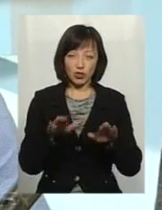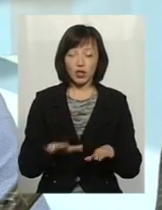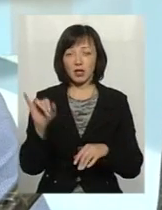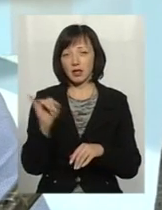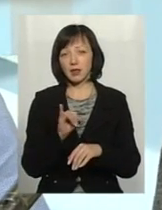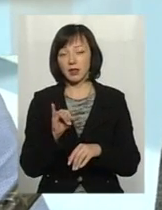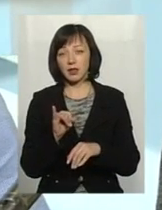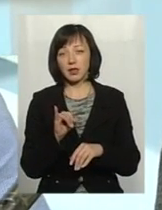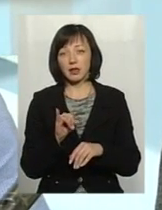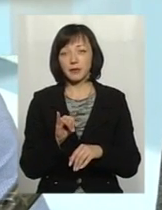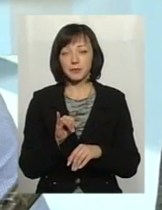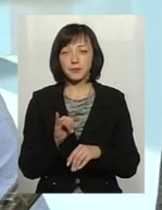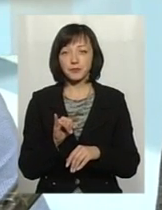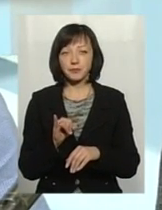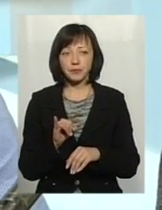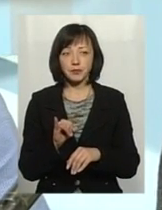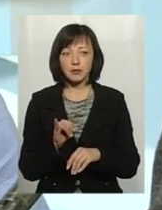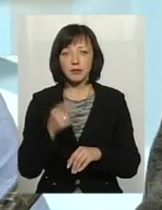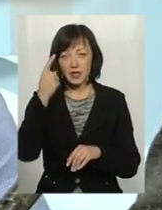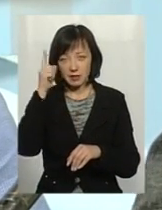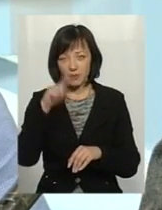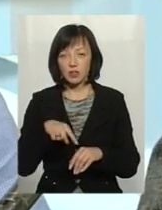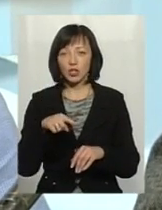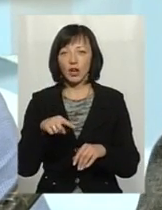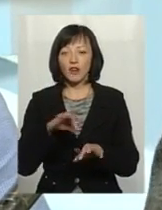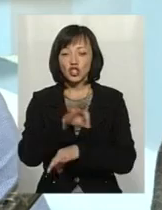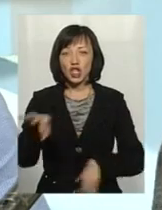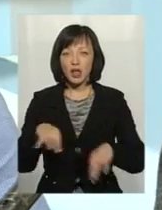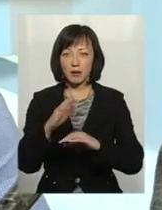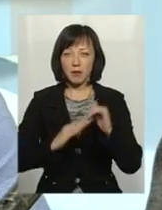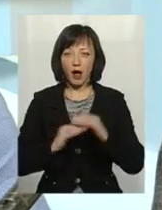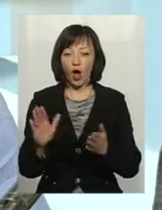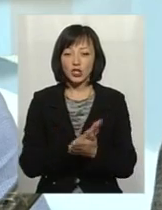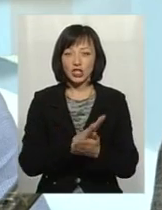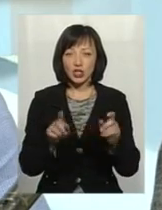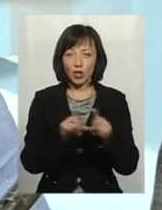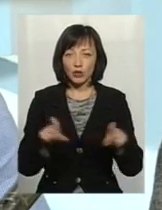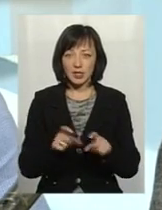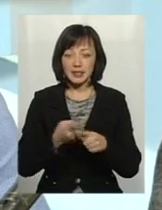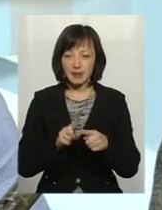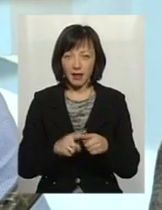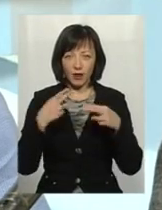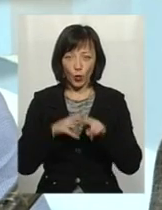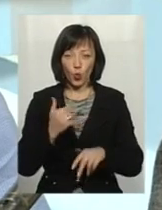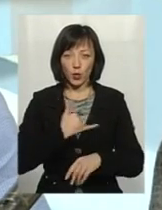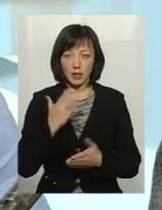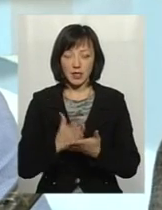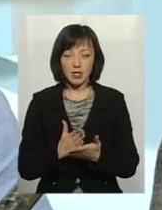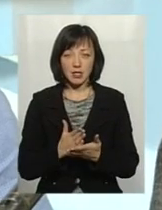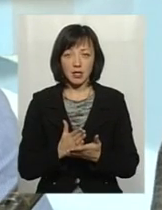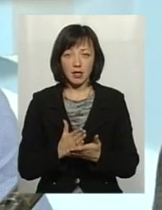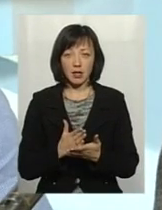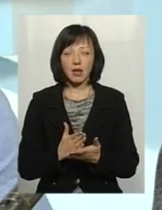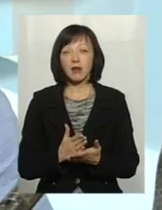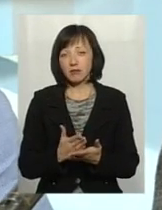і звісно в інженерній практиці, що очистні сооруження даній технології, яка в нас приміняється,